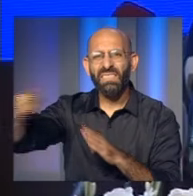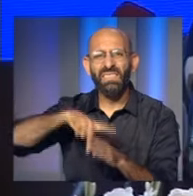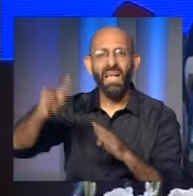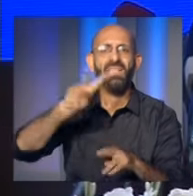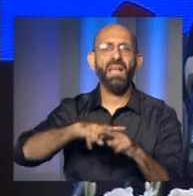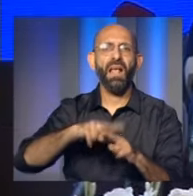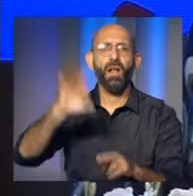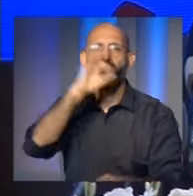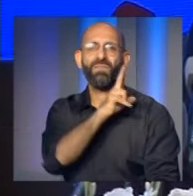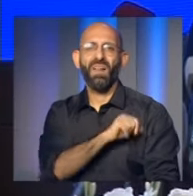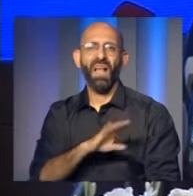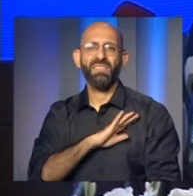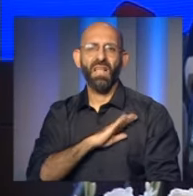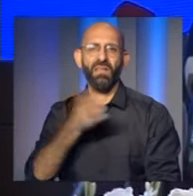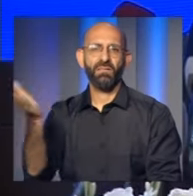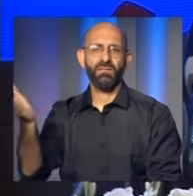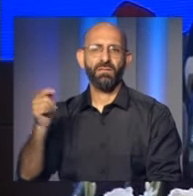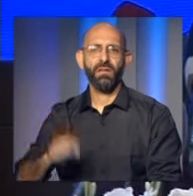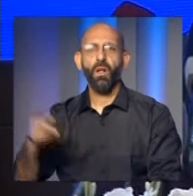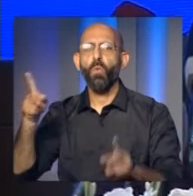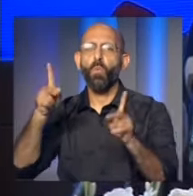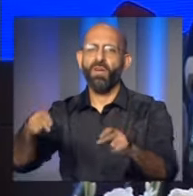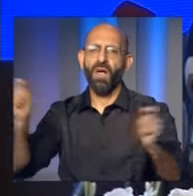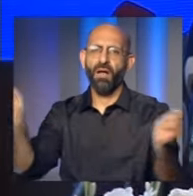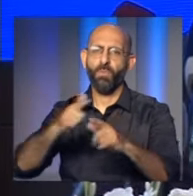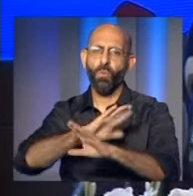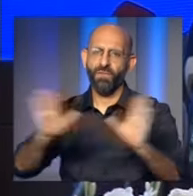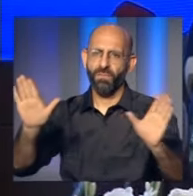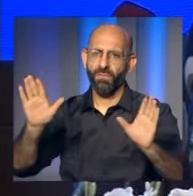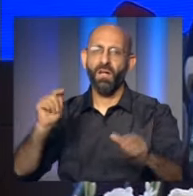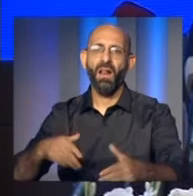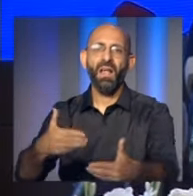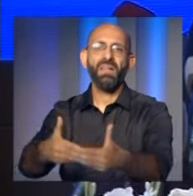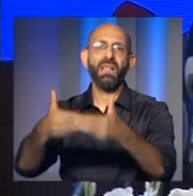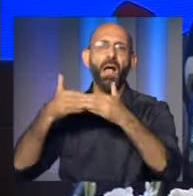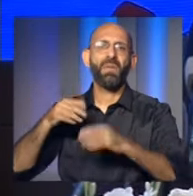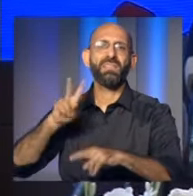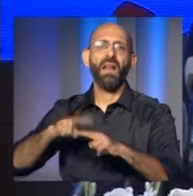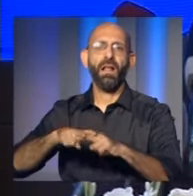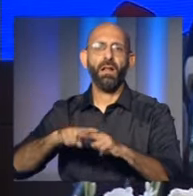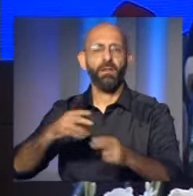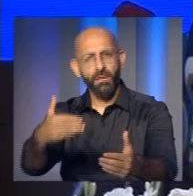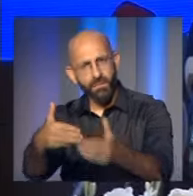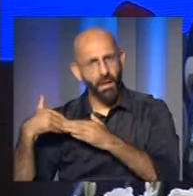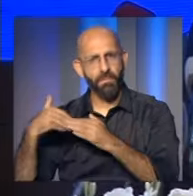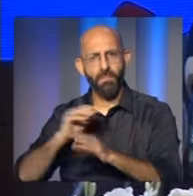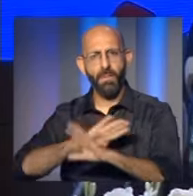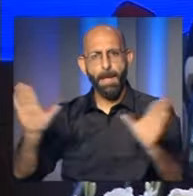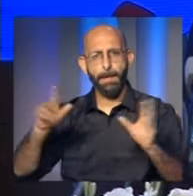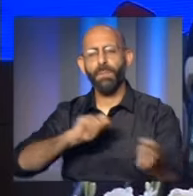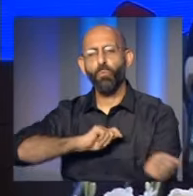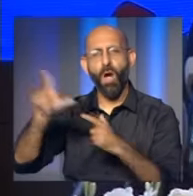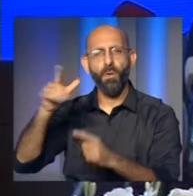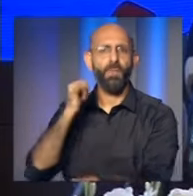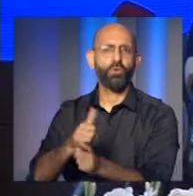بالمقاومة هو بسبب الجرائم الإسرائيلية في غزة وأن وقف ما يحصل وانسحاب الإسرائيليين من غزة